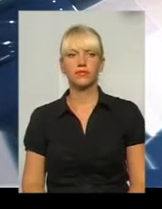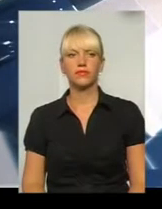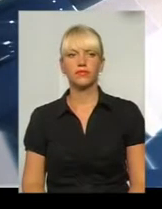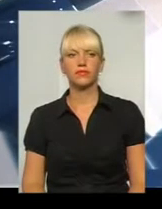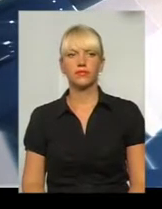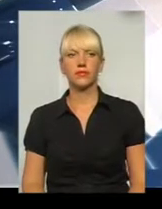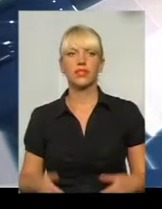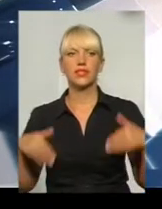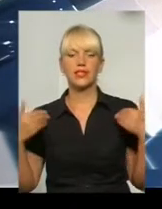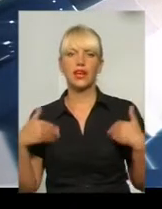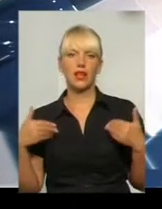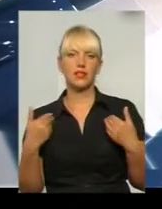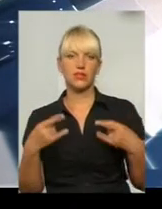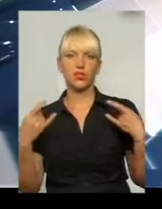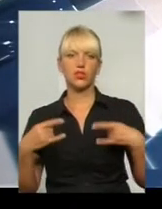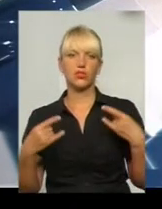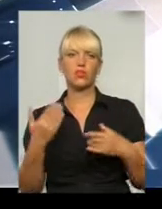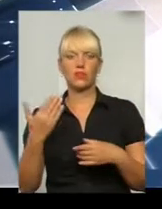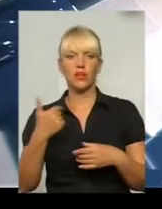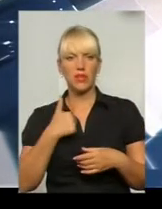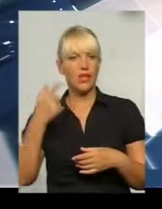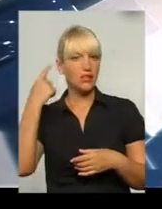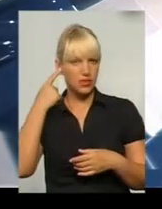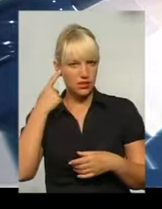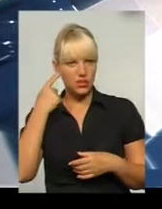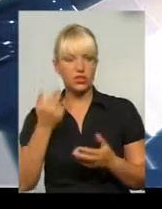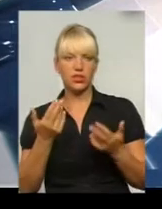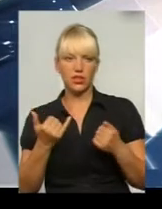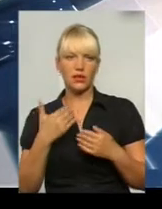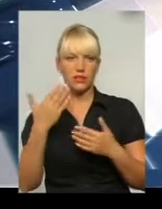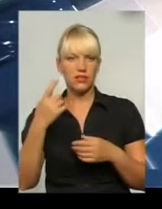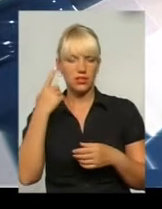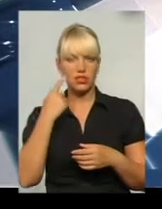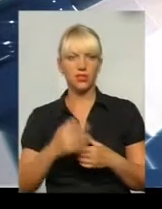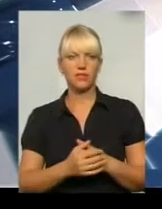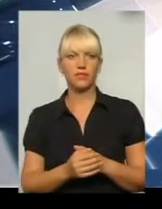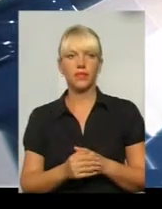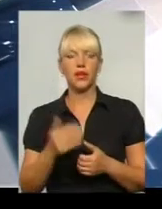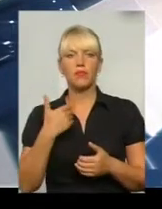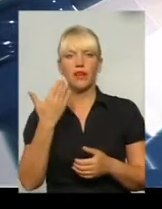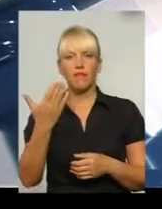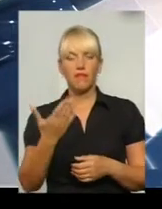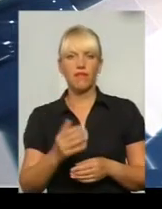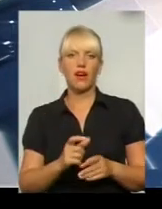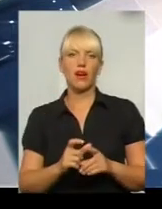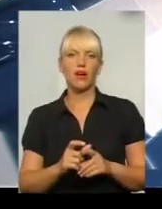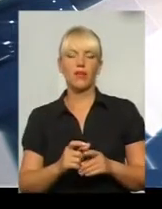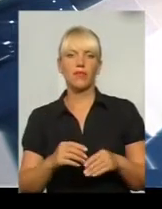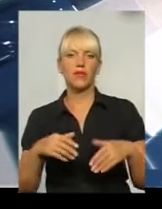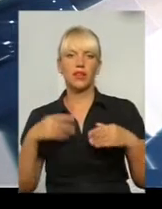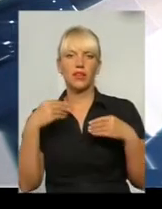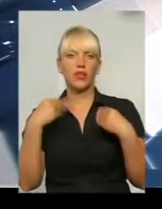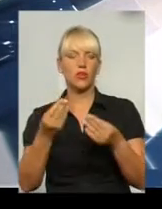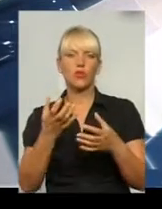Тетяна Васильевна. Здравствуйте. Ви мене звідки? Да, ми вас... Тетяна, десь, саме теплое